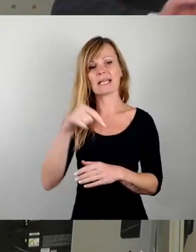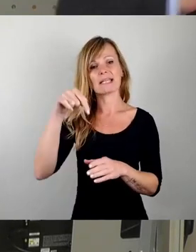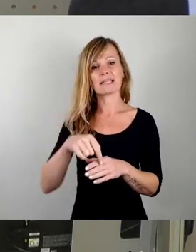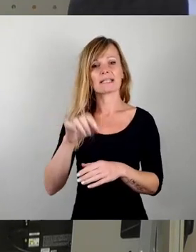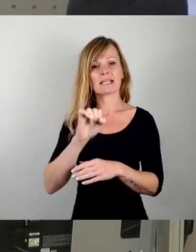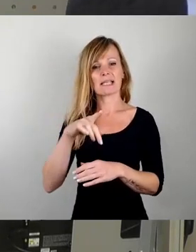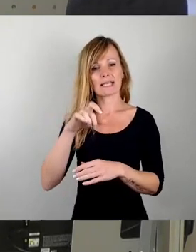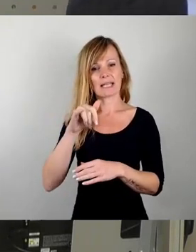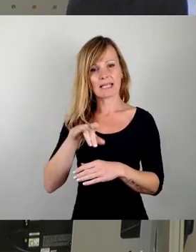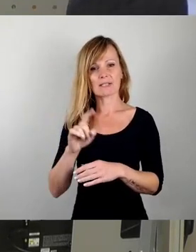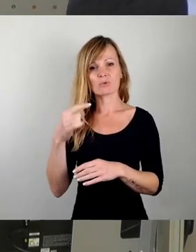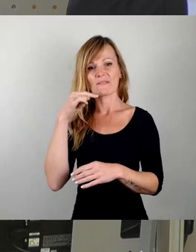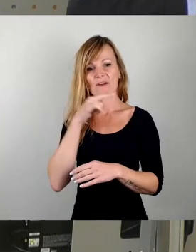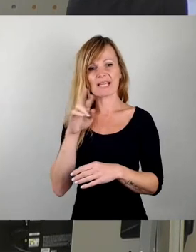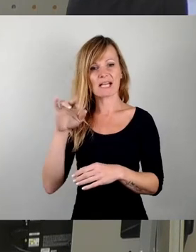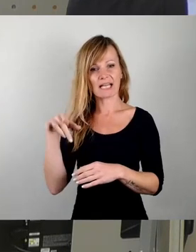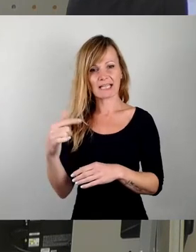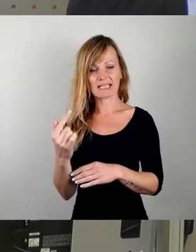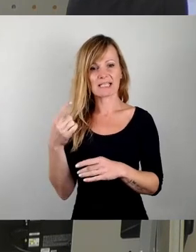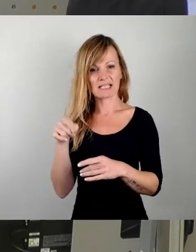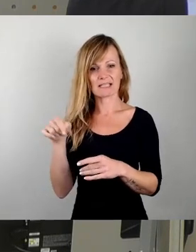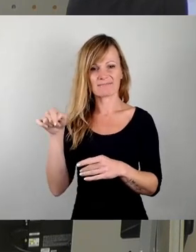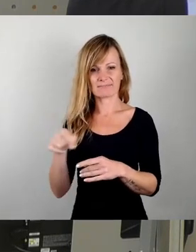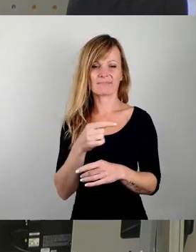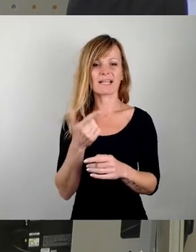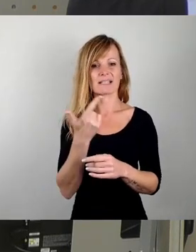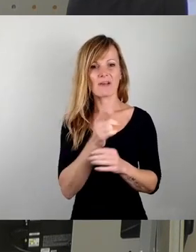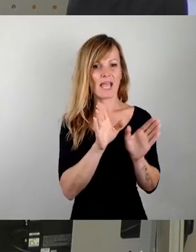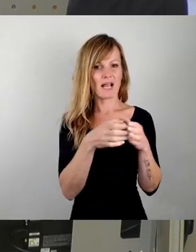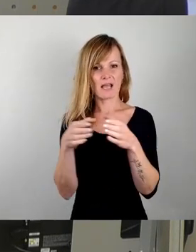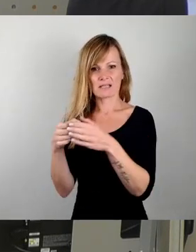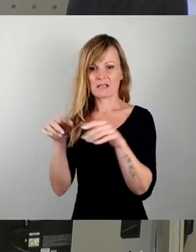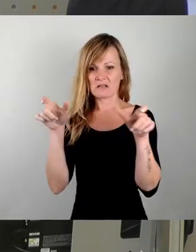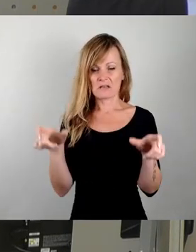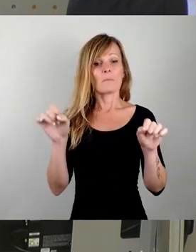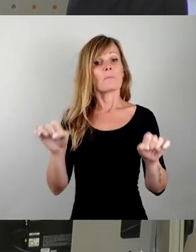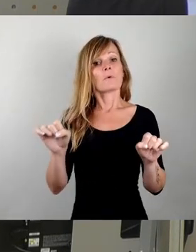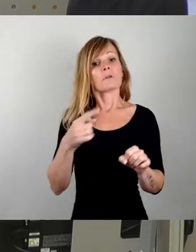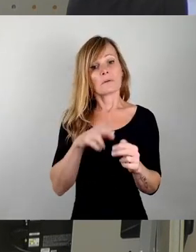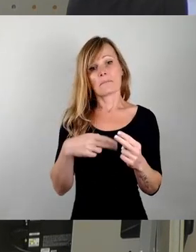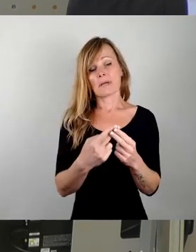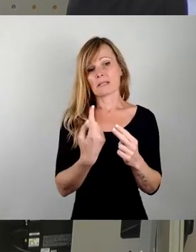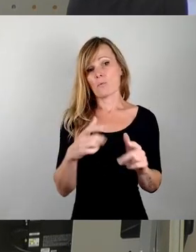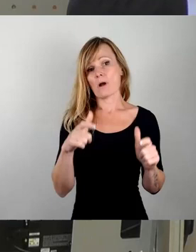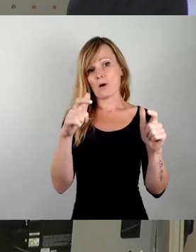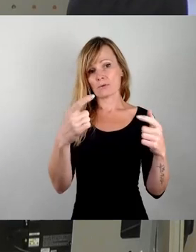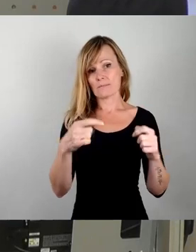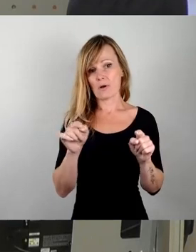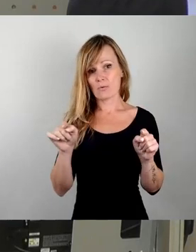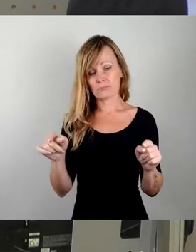zwei Cluster, das wurde ja bereits gesagt, die für Hochhäuser geeignet sind. Wir können da auf jeden Fall entsprechende